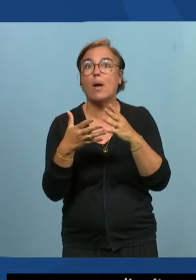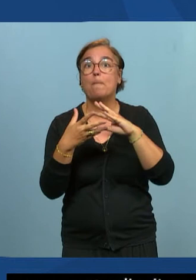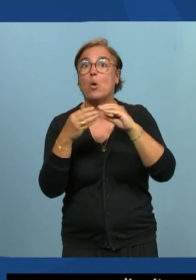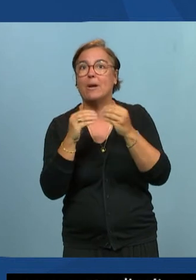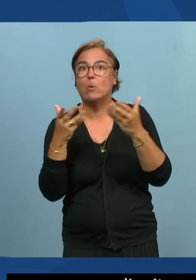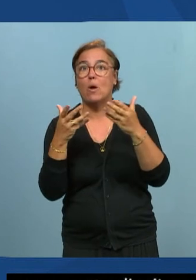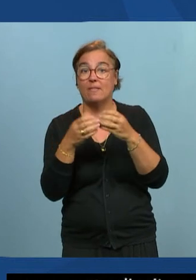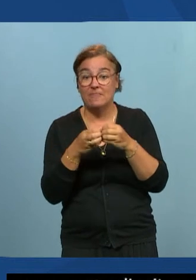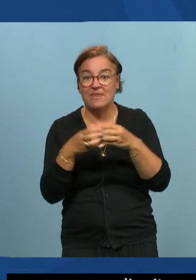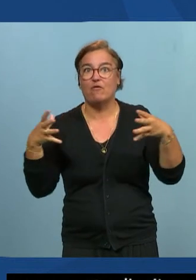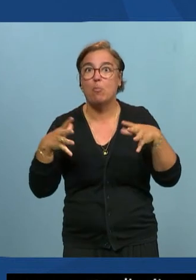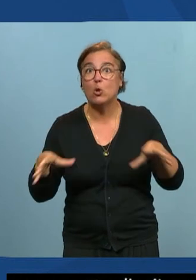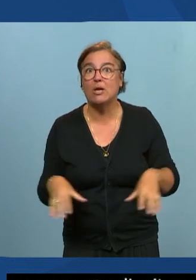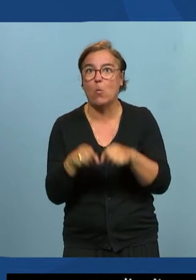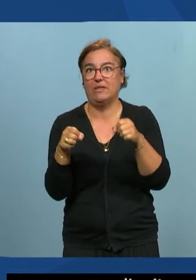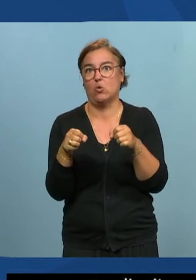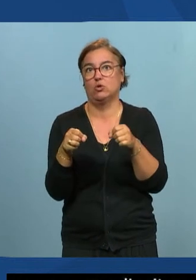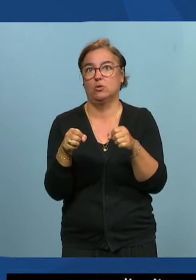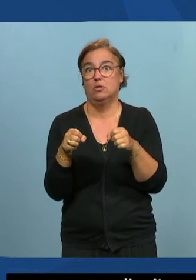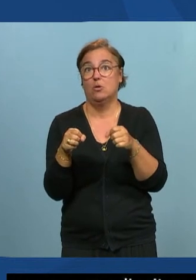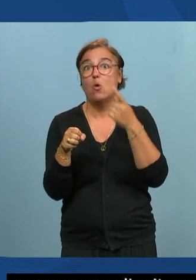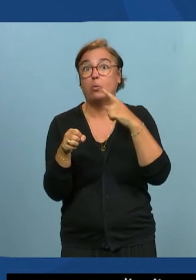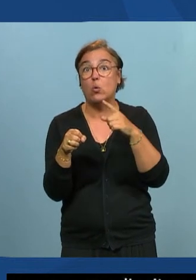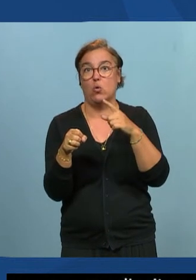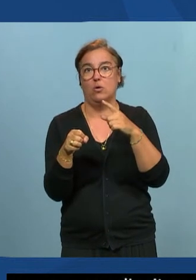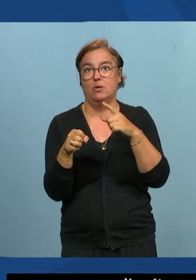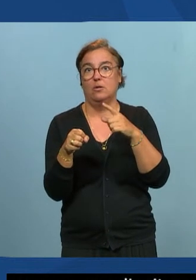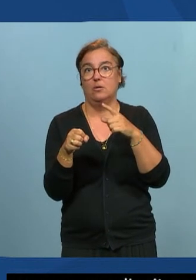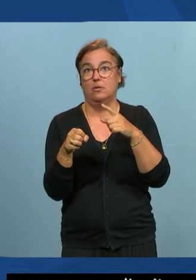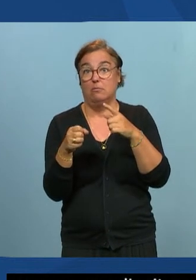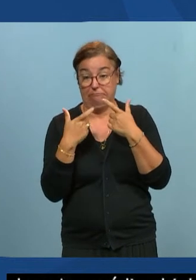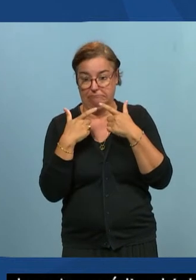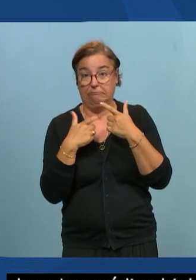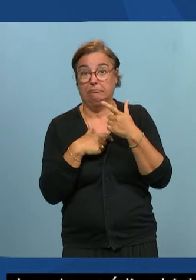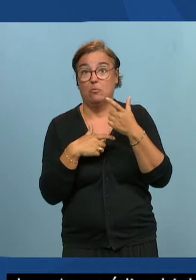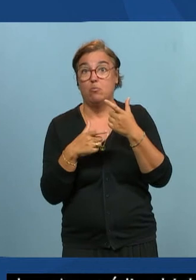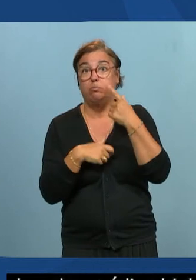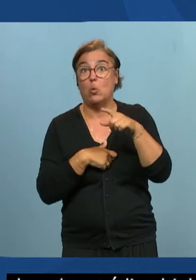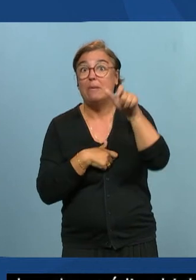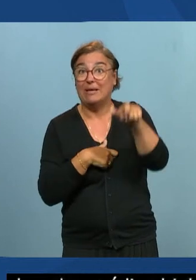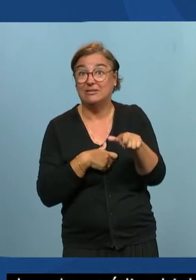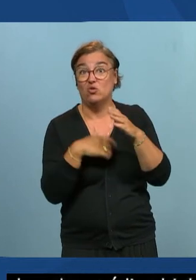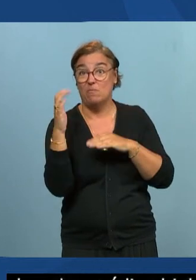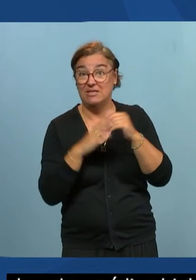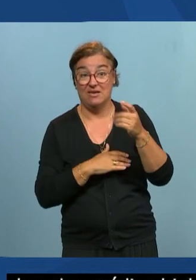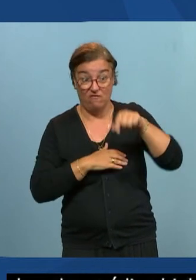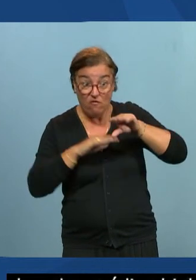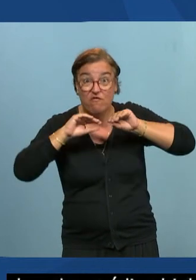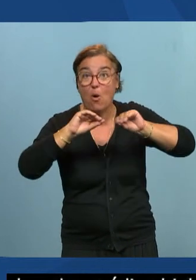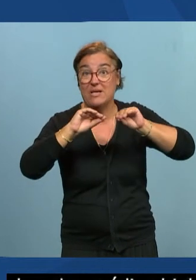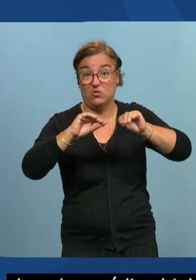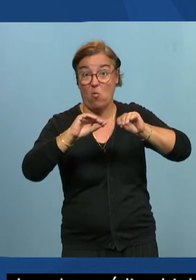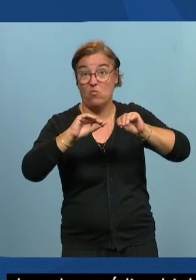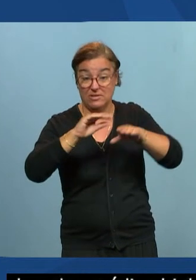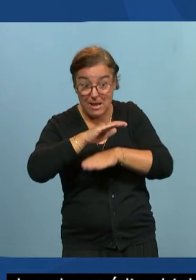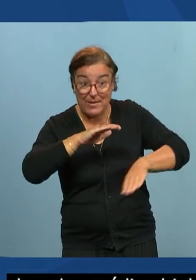compétences au sein des acteurs du numérique en accessibilité au sein des acteurs du numérique développer former ces acteurs